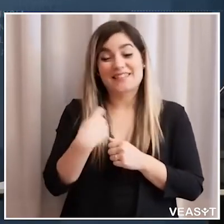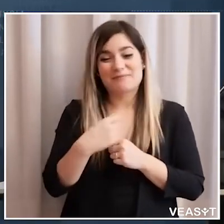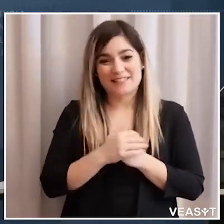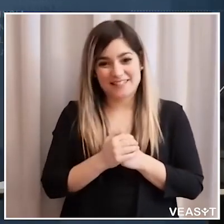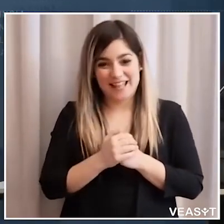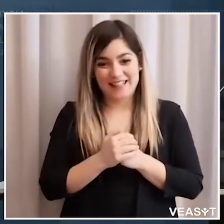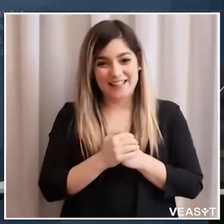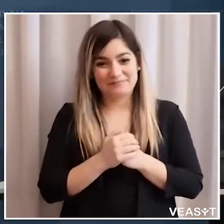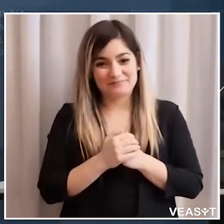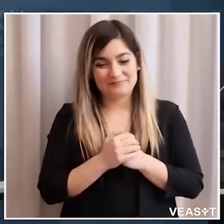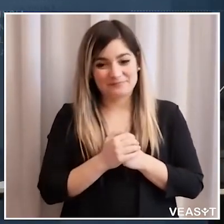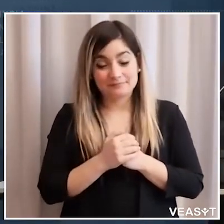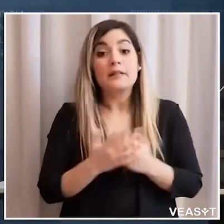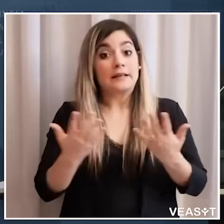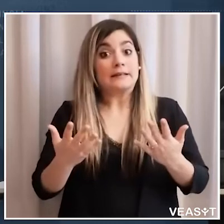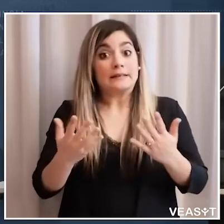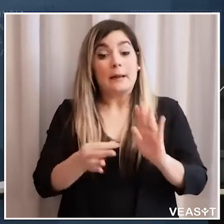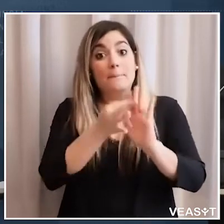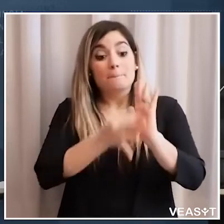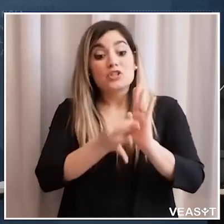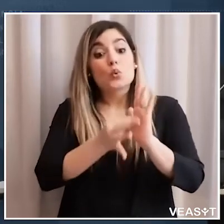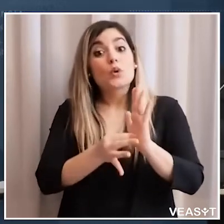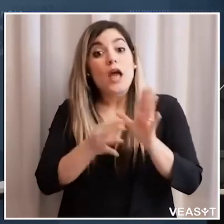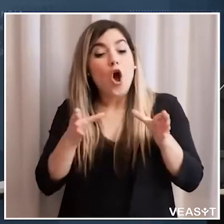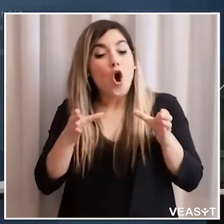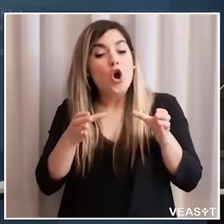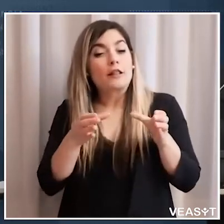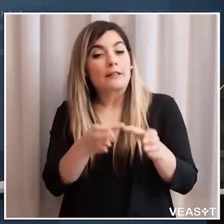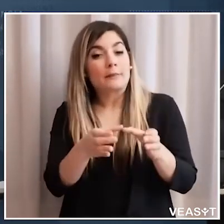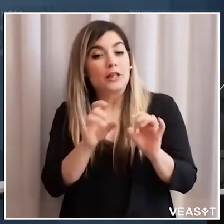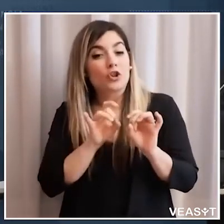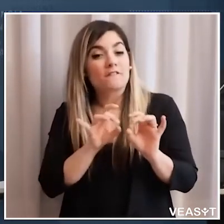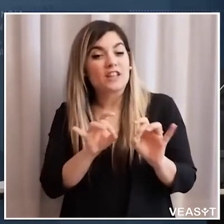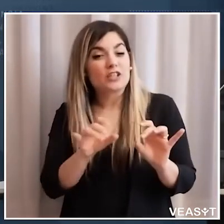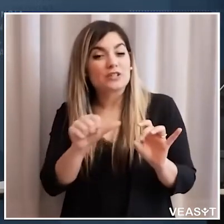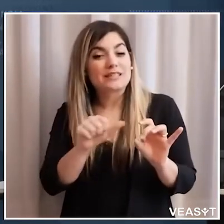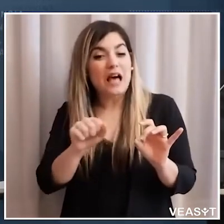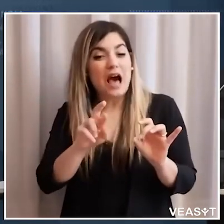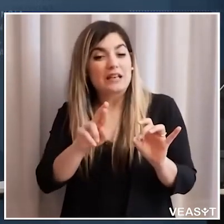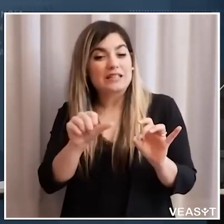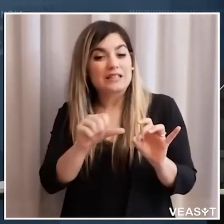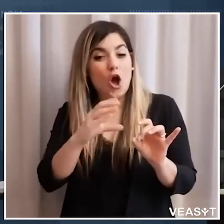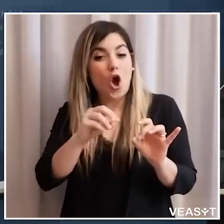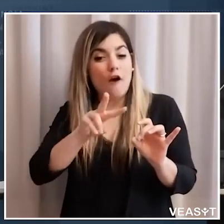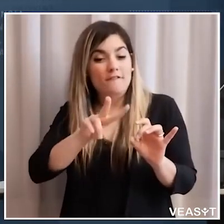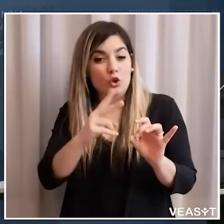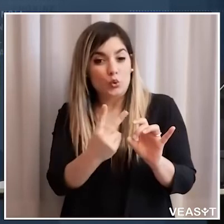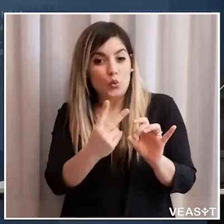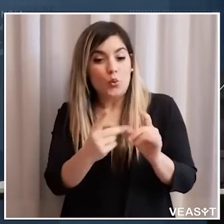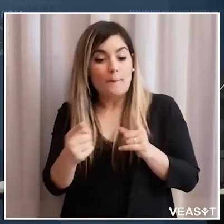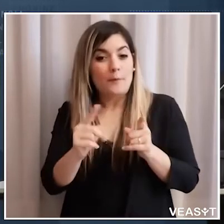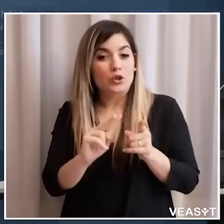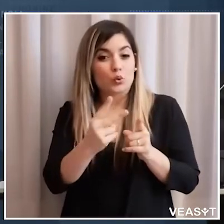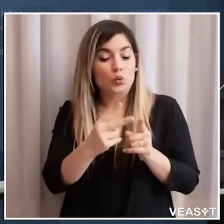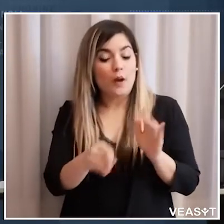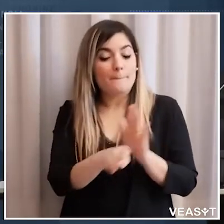grazie presidente misure di contenimento del virus SARS-CoV-2 nella